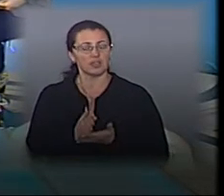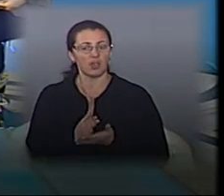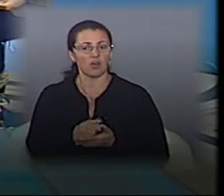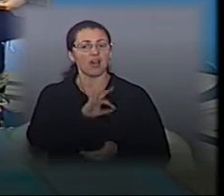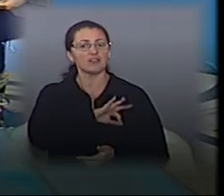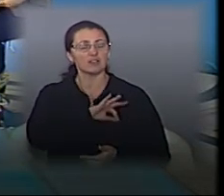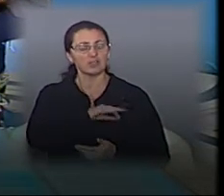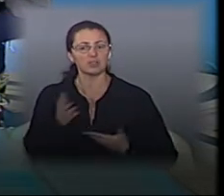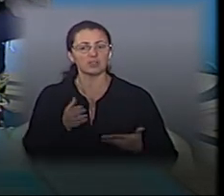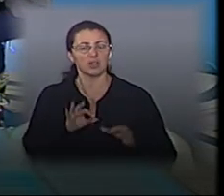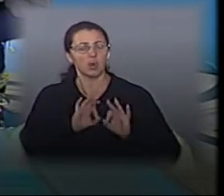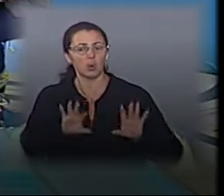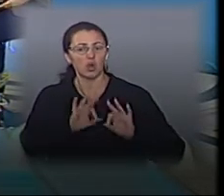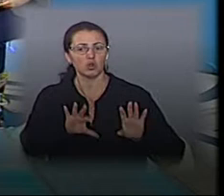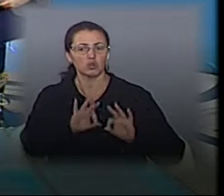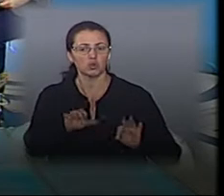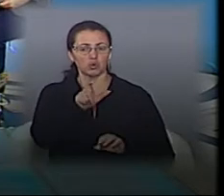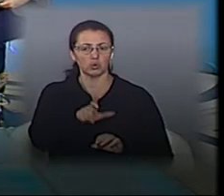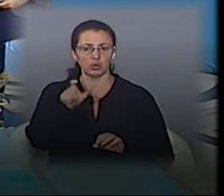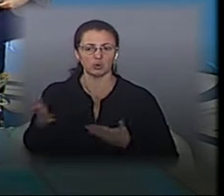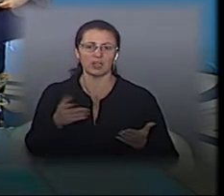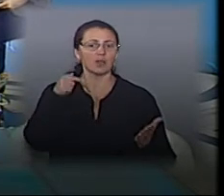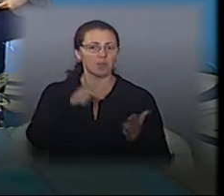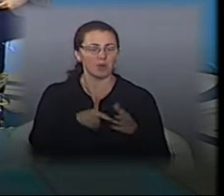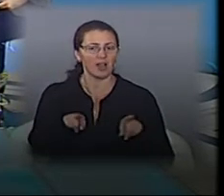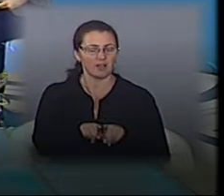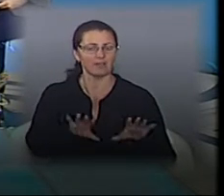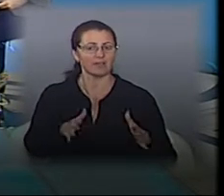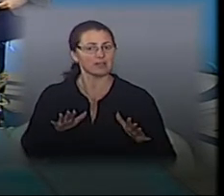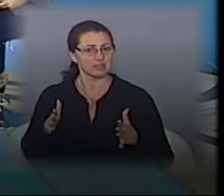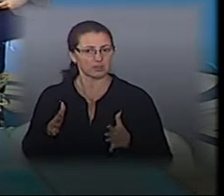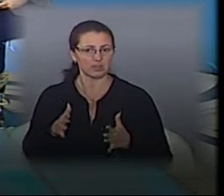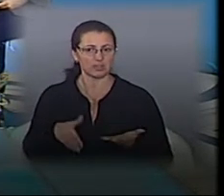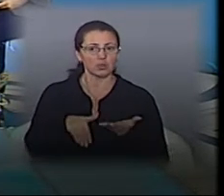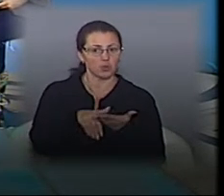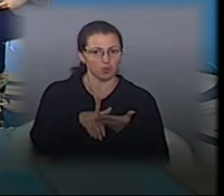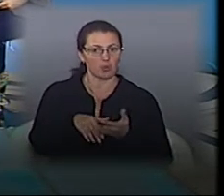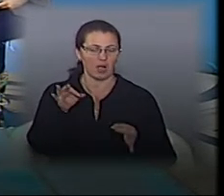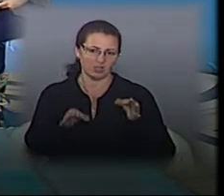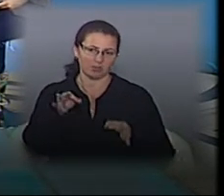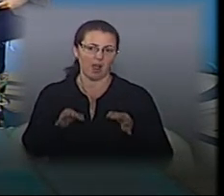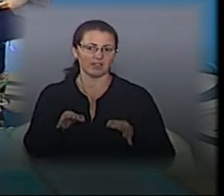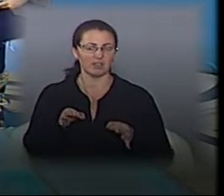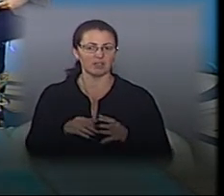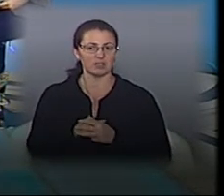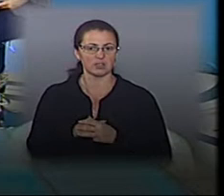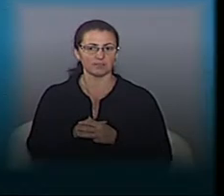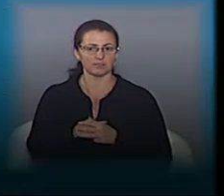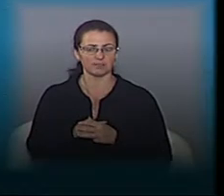прикладу водіїв, які потрапили у такі пригоди і допомагають навіть справедливості